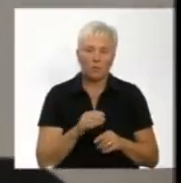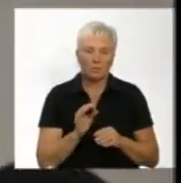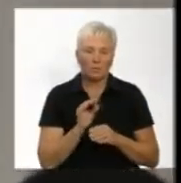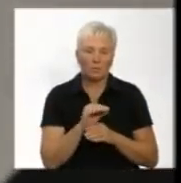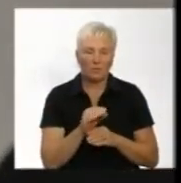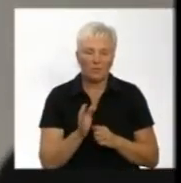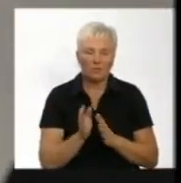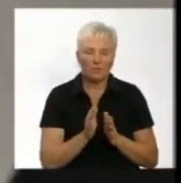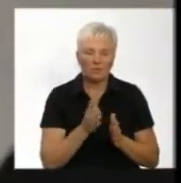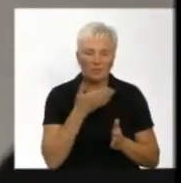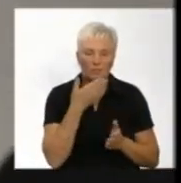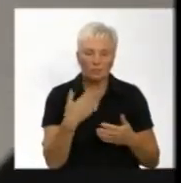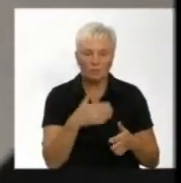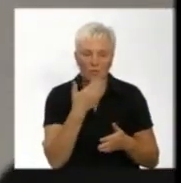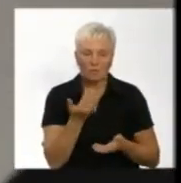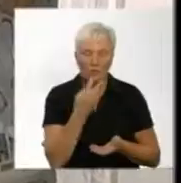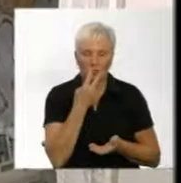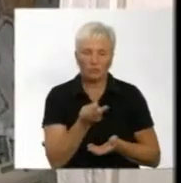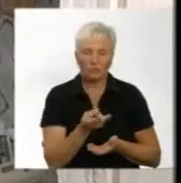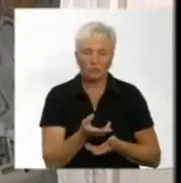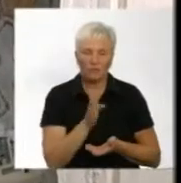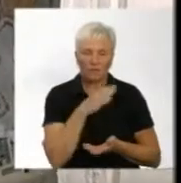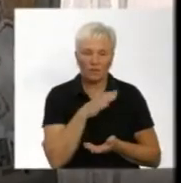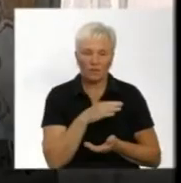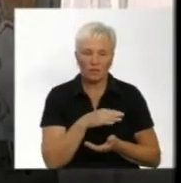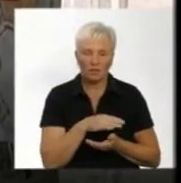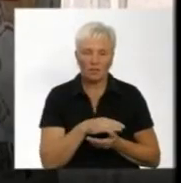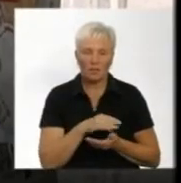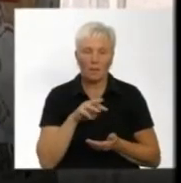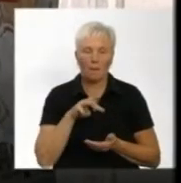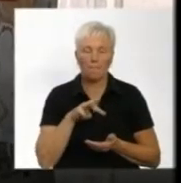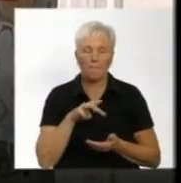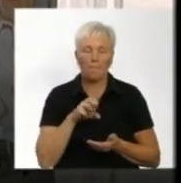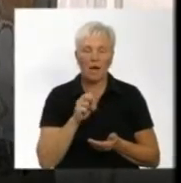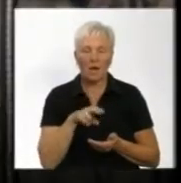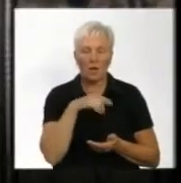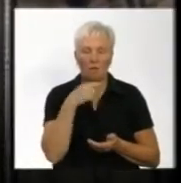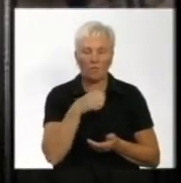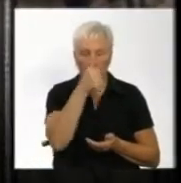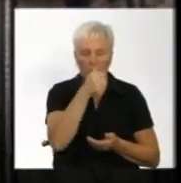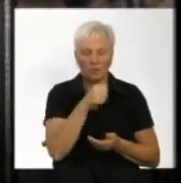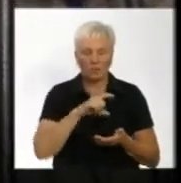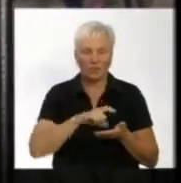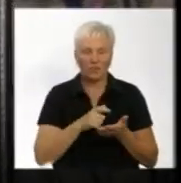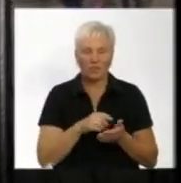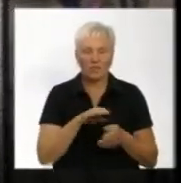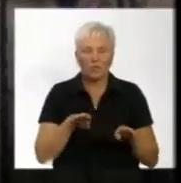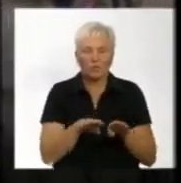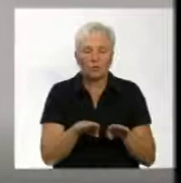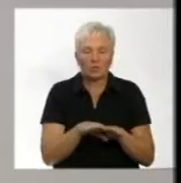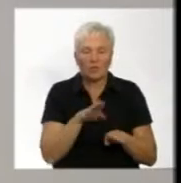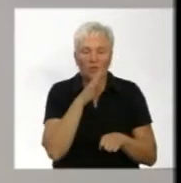весь час, от вважте, вже немає. 70-річний Сергій Мельник каже, вже місяць у його квартирі майже немає води.